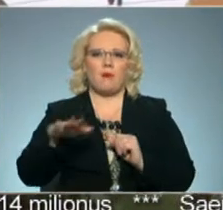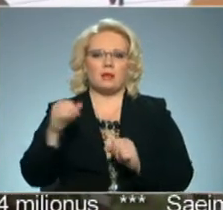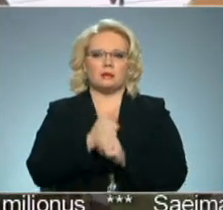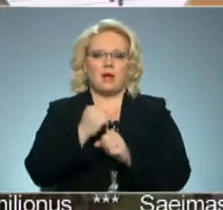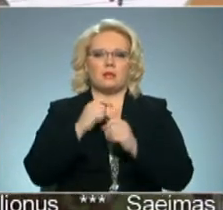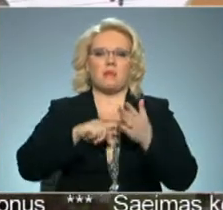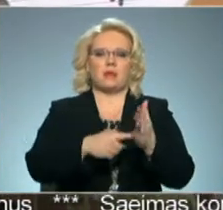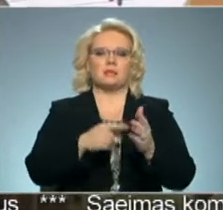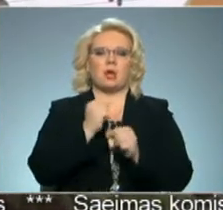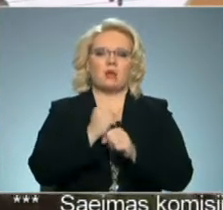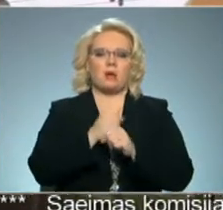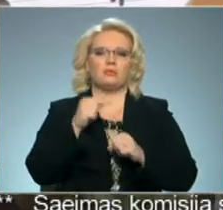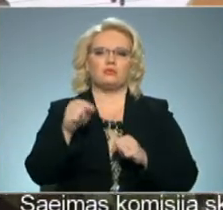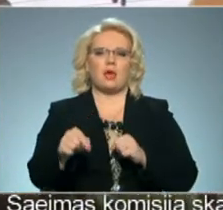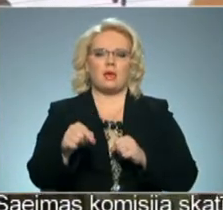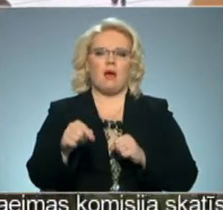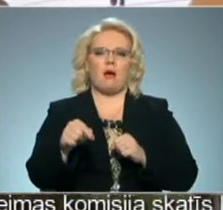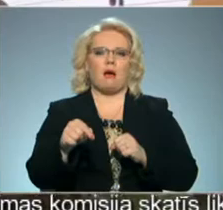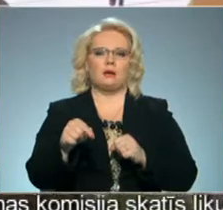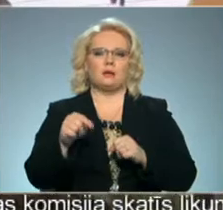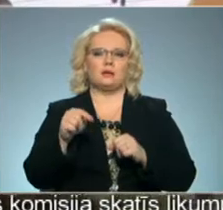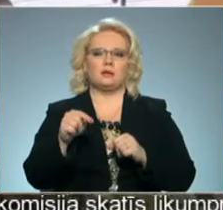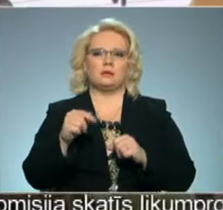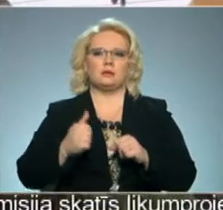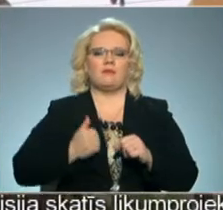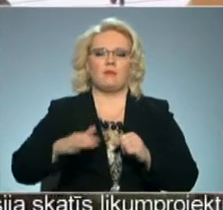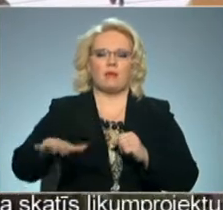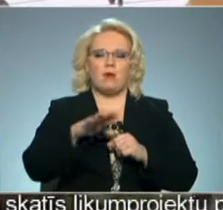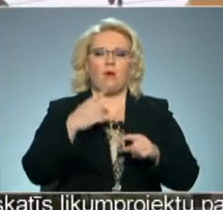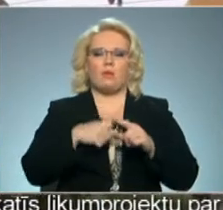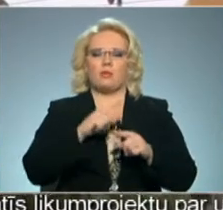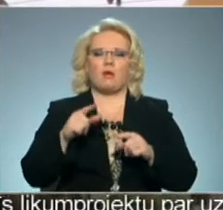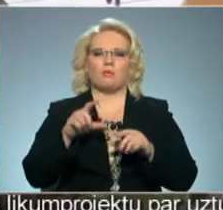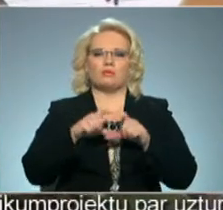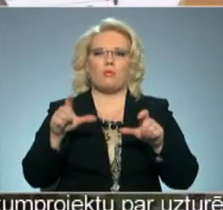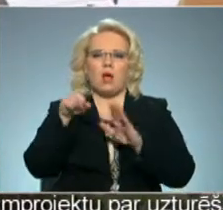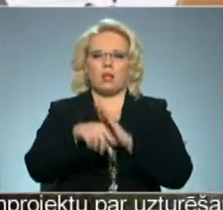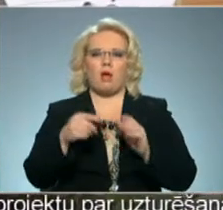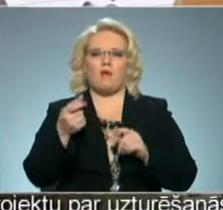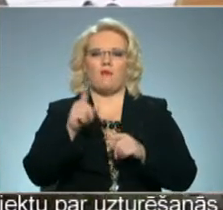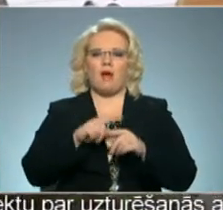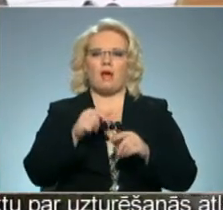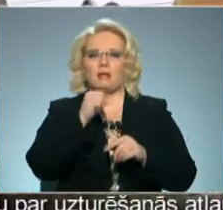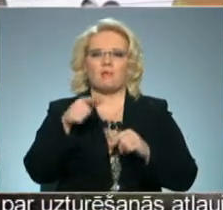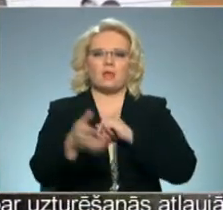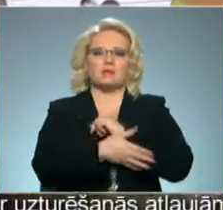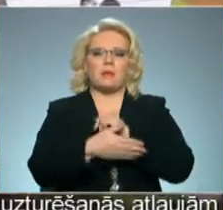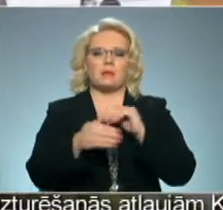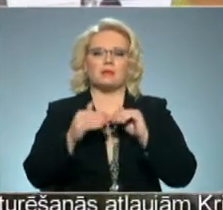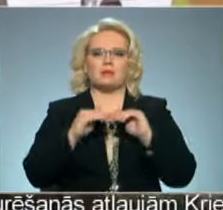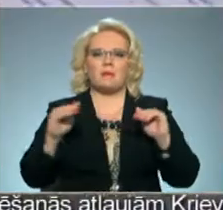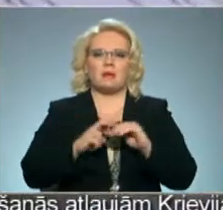piespiedu darbu šajās plantācijās un netiek skolā. Tādā dreidā viņiem nekad nav iespējas vairs izskļūt no šīm nabadzības